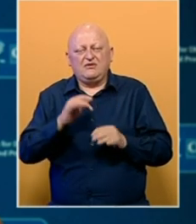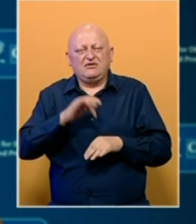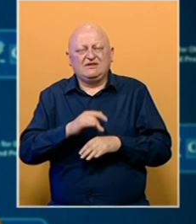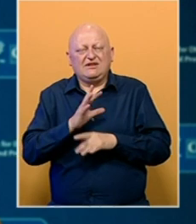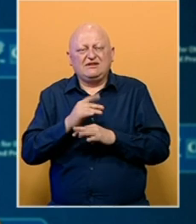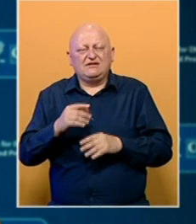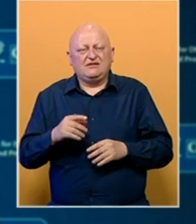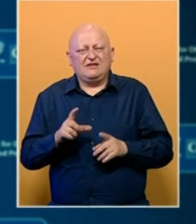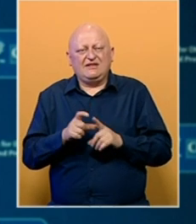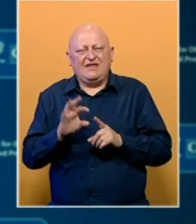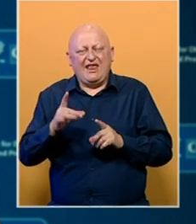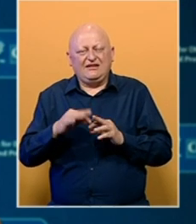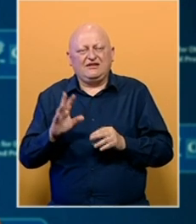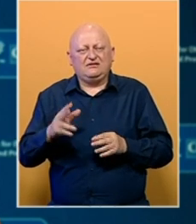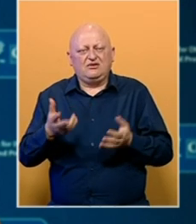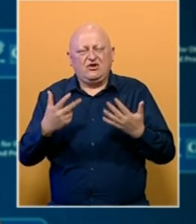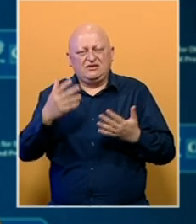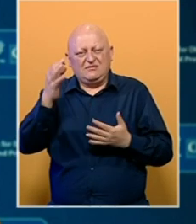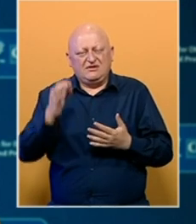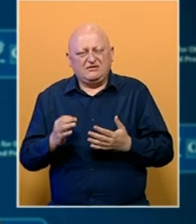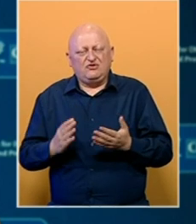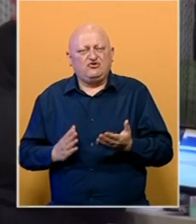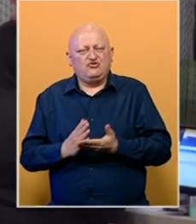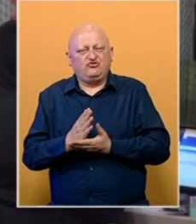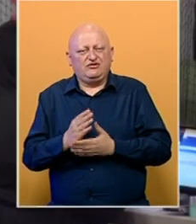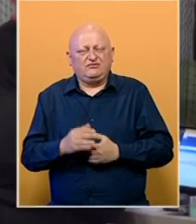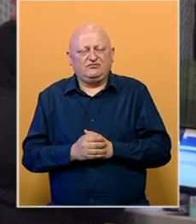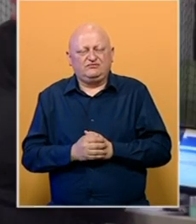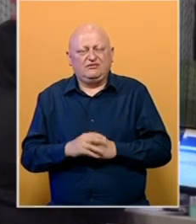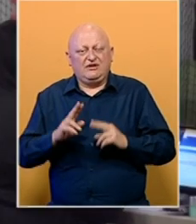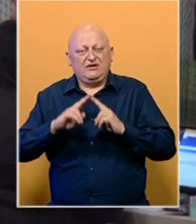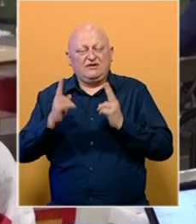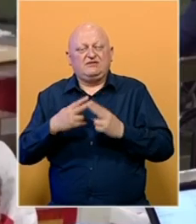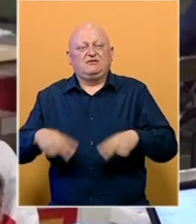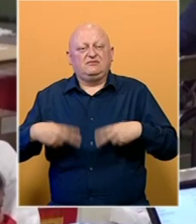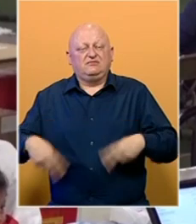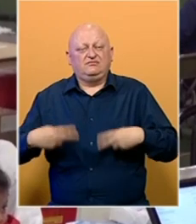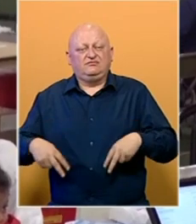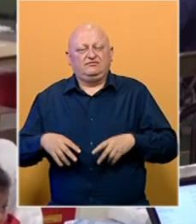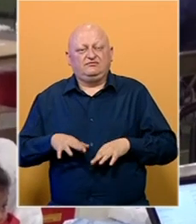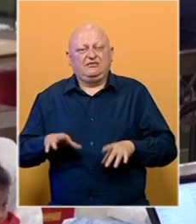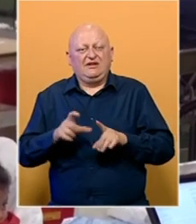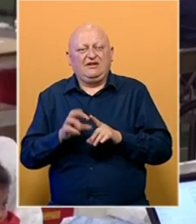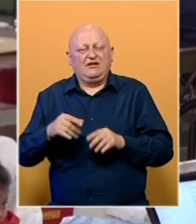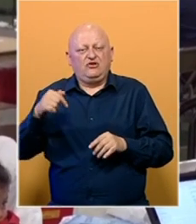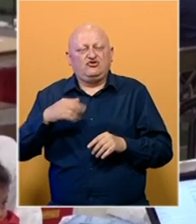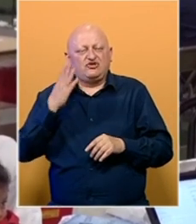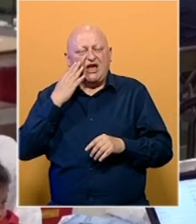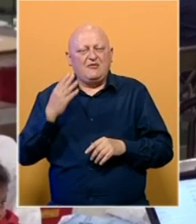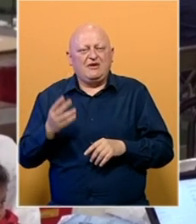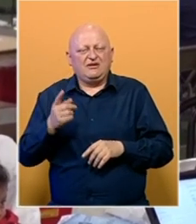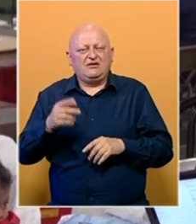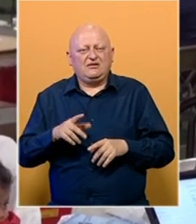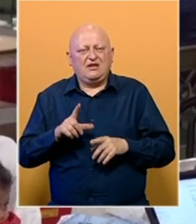zapadu, delta varijanta čini oko 80% slučajeva. Dok svijet strahuje od širenja Delta Soja, Južnom Amerikom se širi